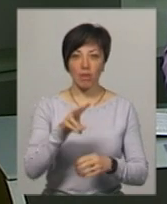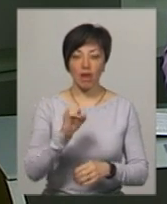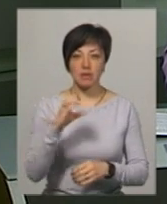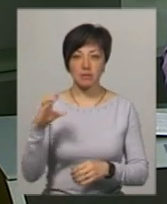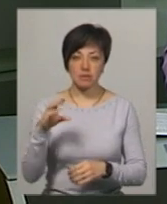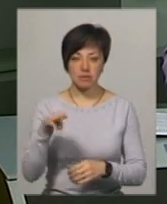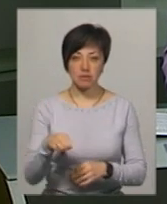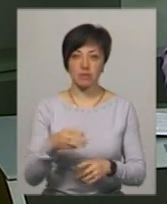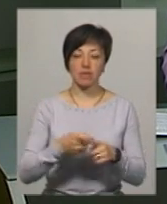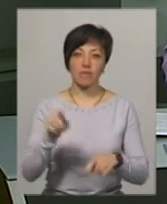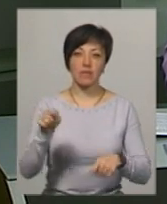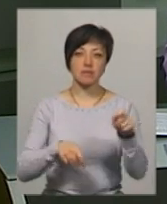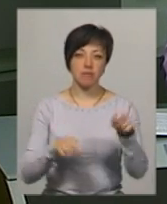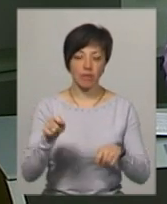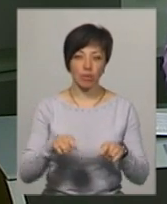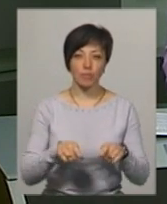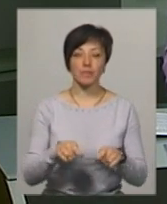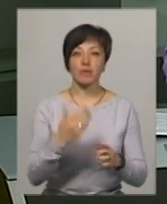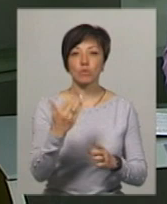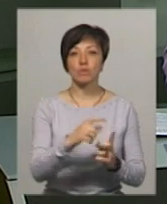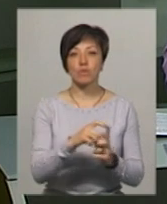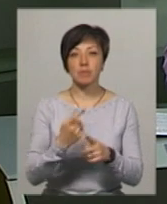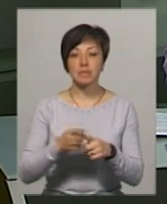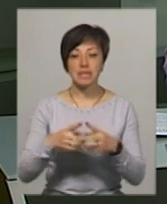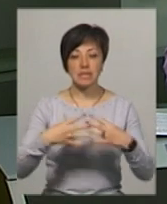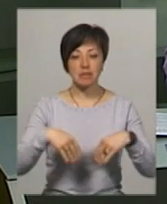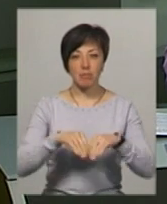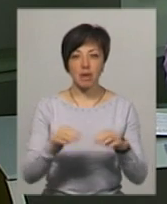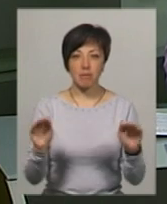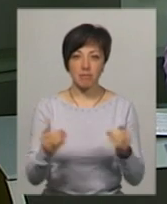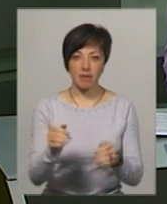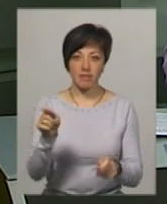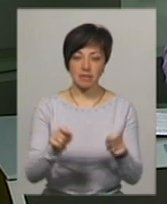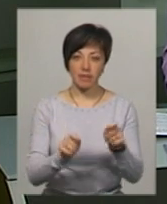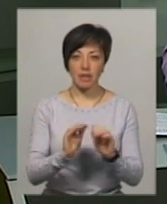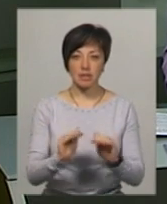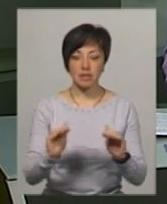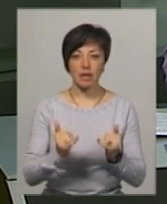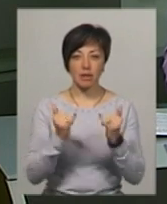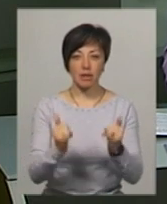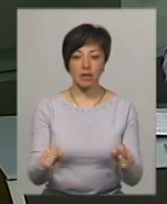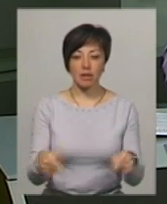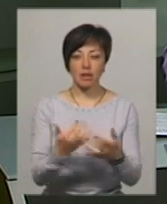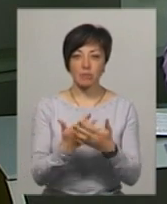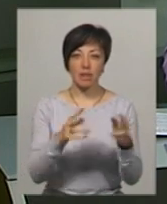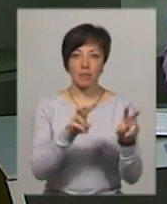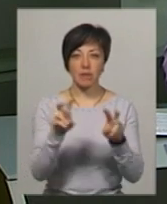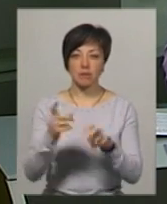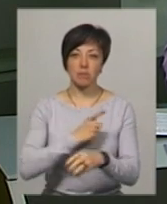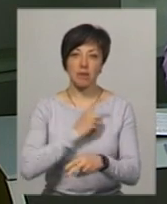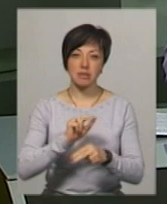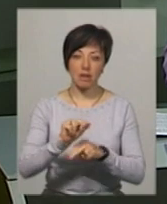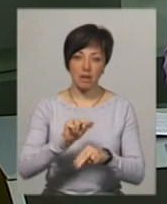організаторів фесту Олександр Процун. За його словами, це буде сімейний міні-фестиваль, де дітей організують різноманітні тематичні майстер